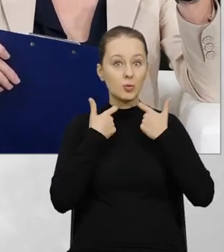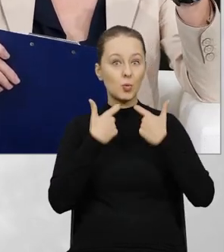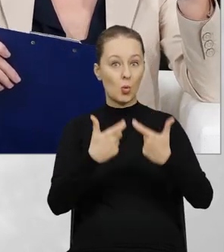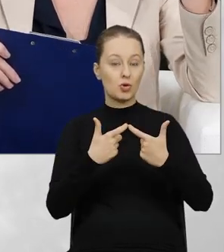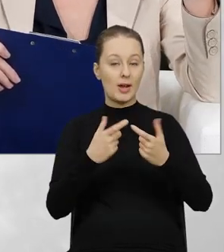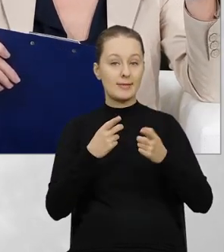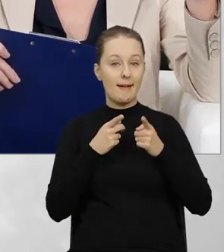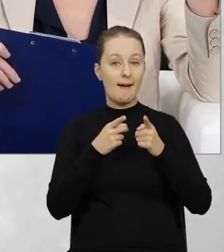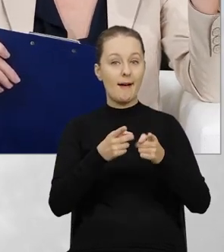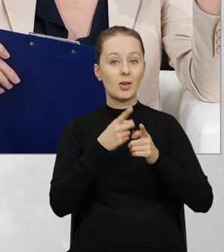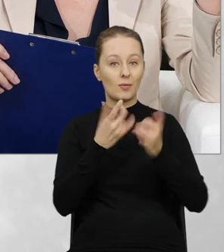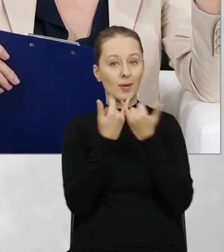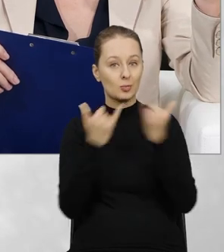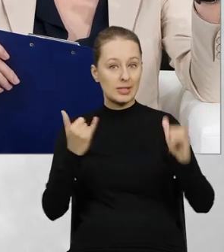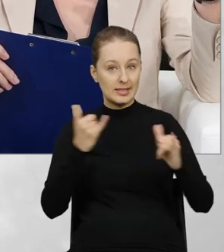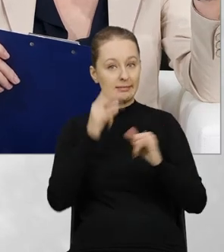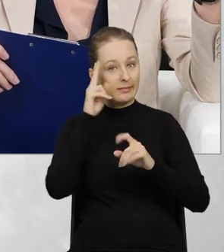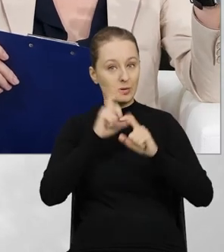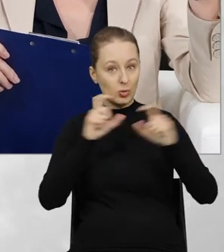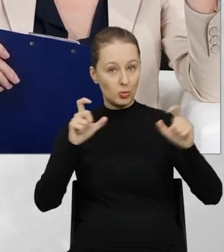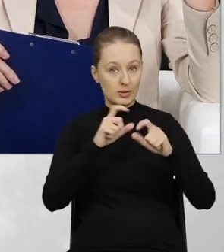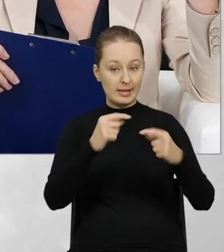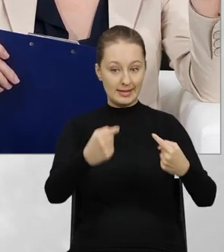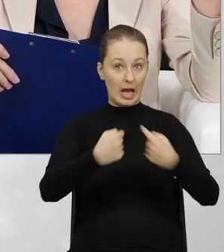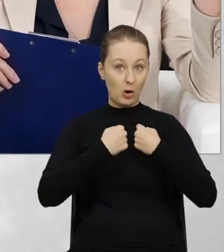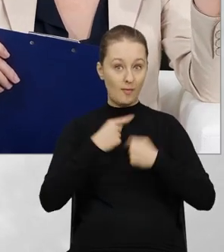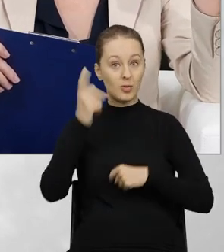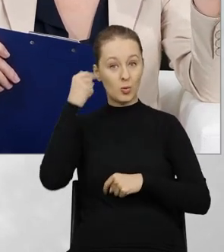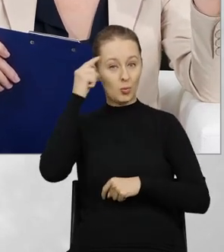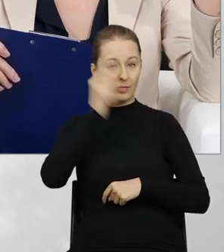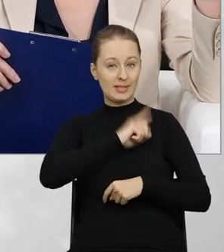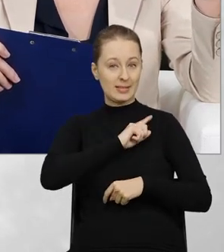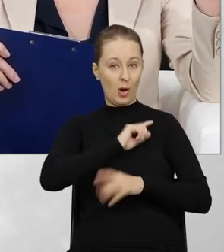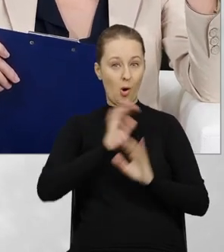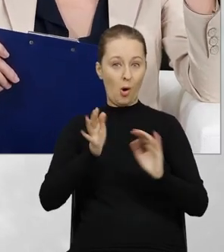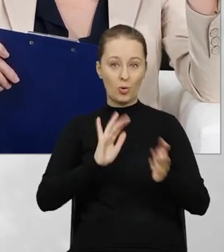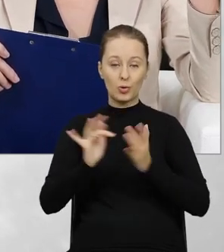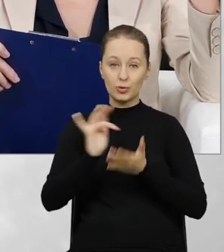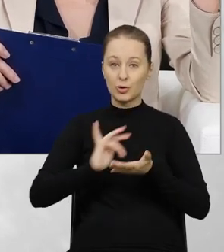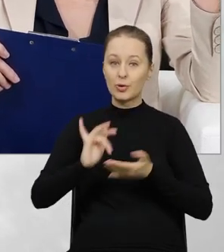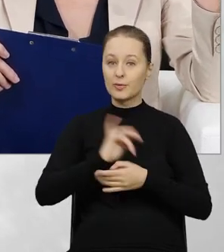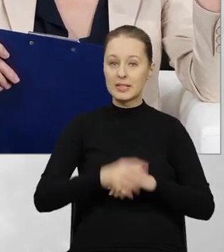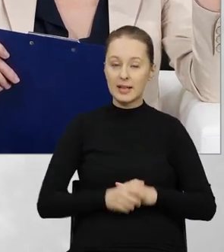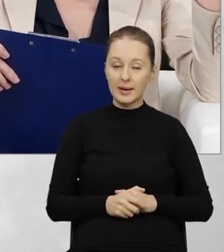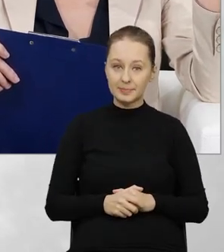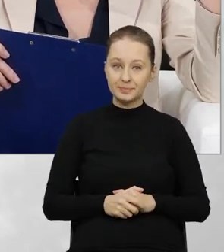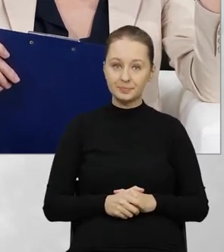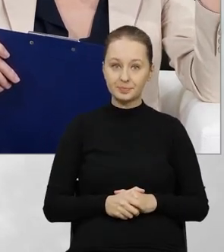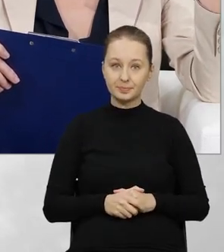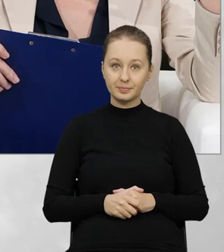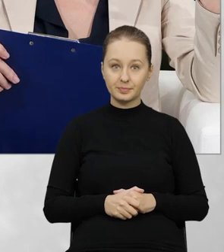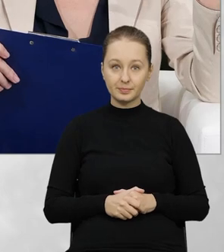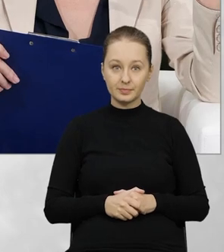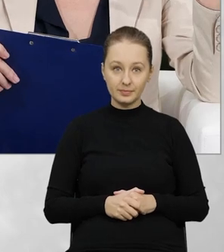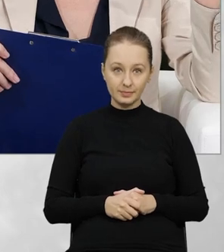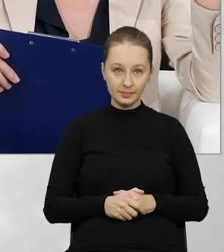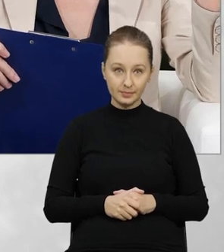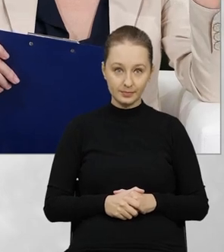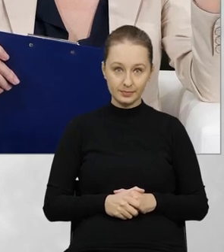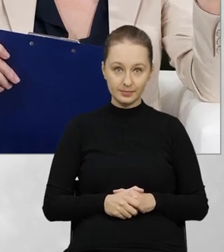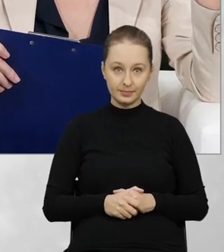zawiadomienia kierowane przez inne organy do Głównego Inspektora Ochrony Środowiska, ale one jakby,